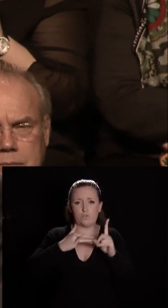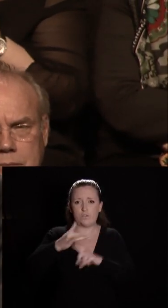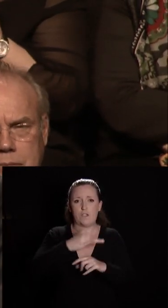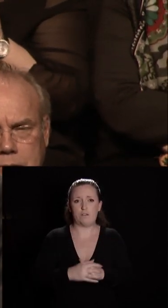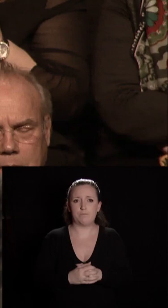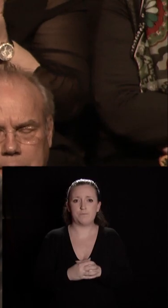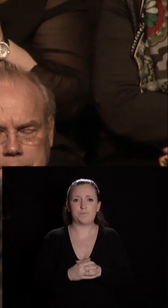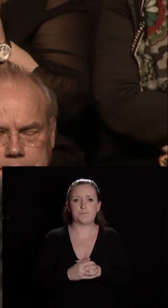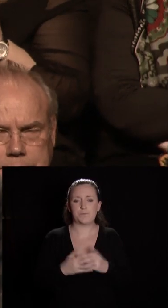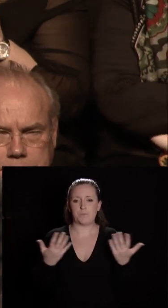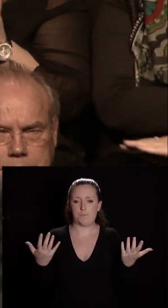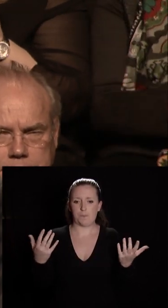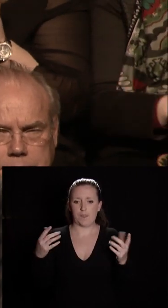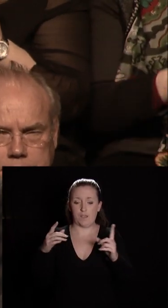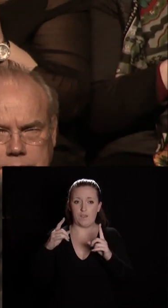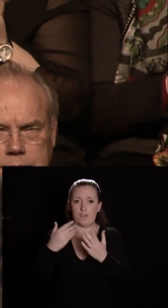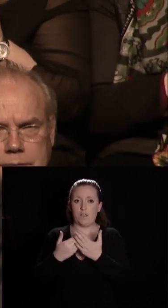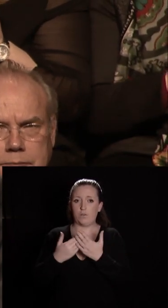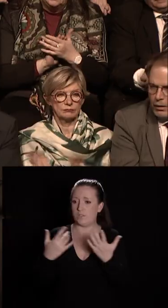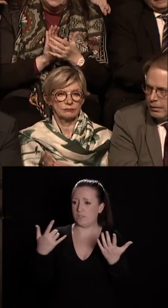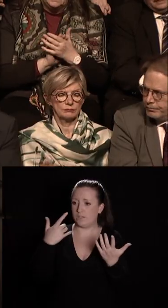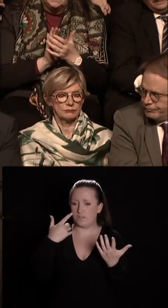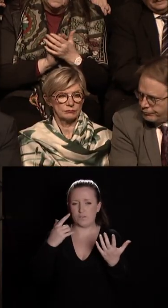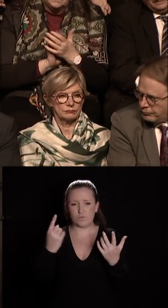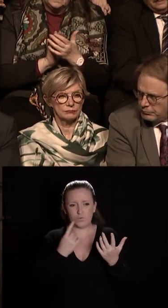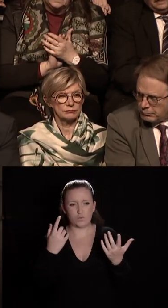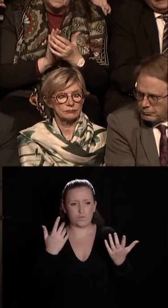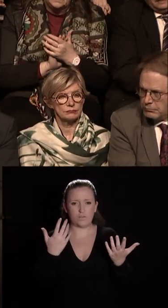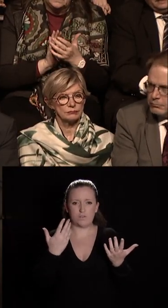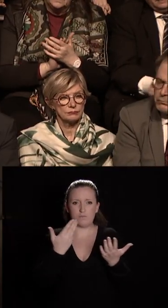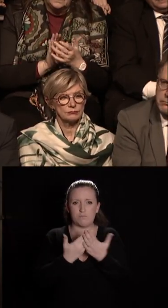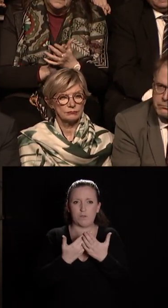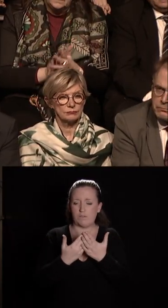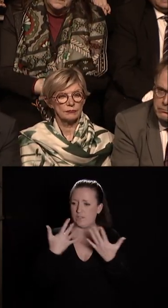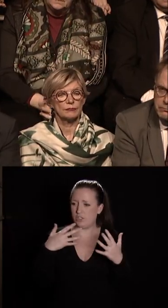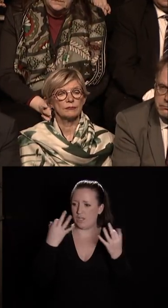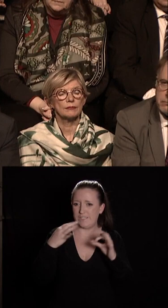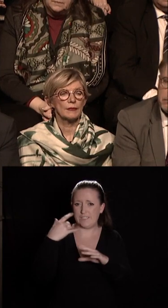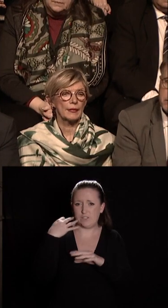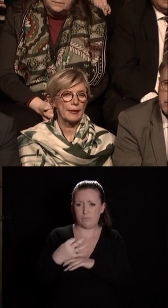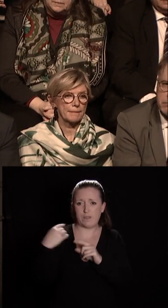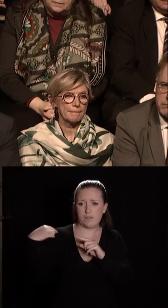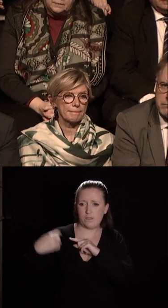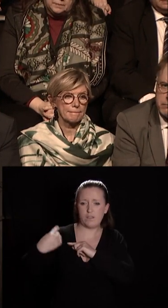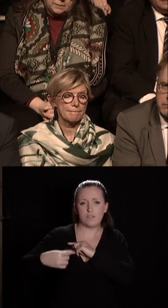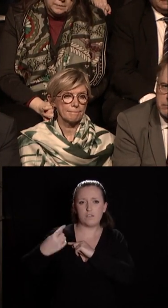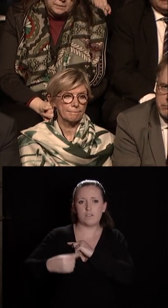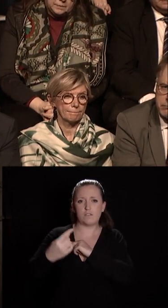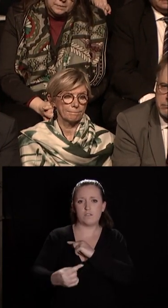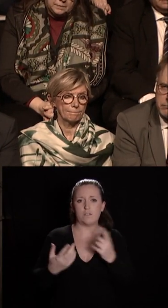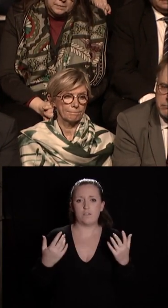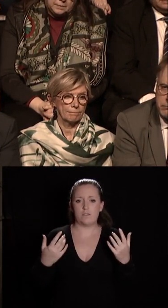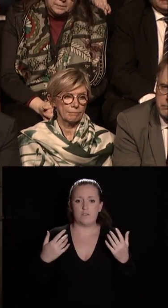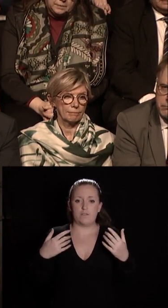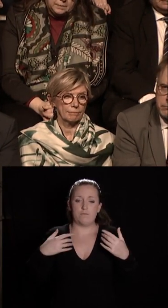hostilité sans cesse réaffirmée depuis dix semaines à ce qui fut malheureusement